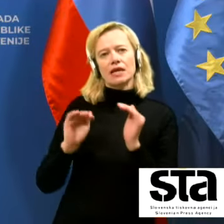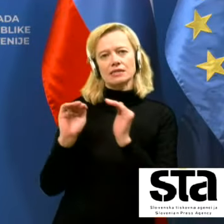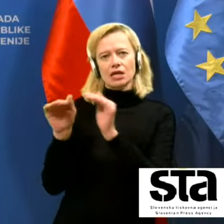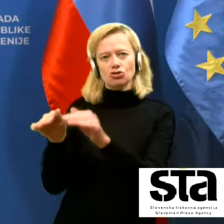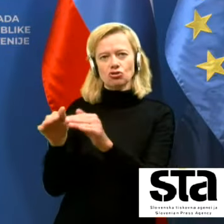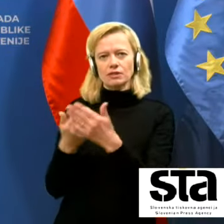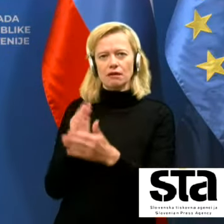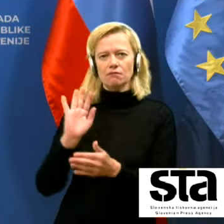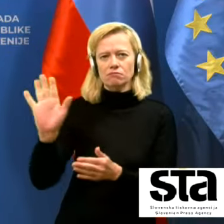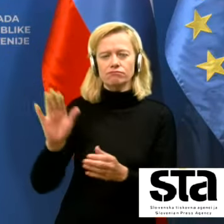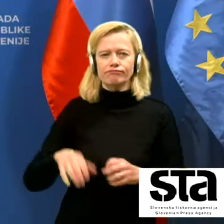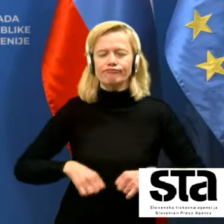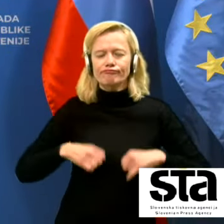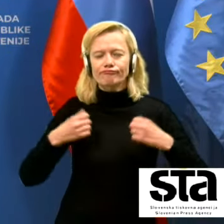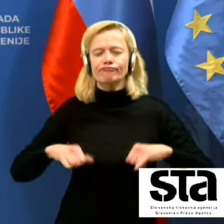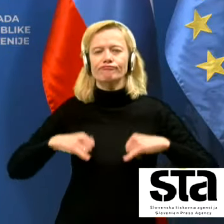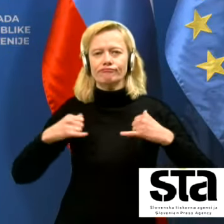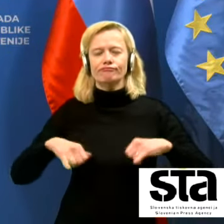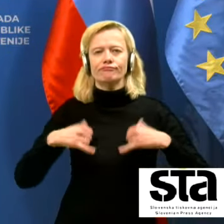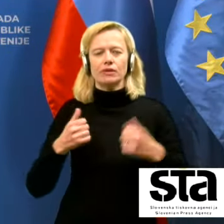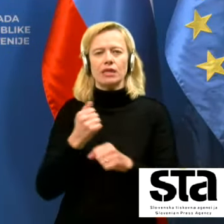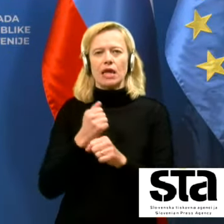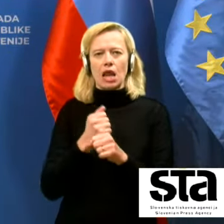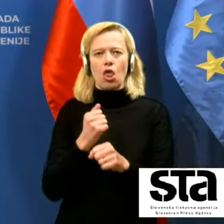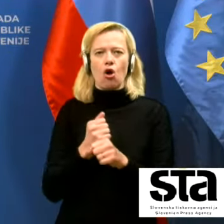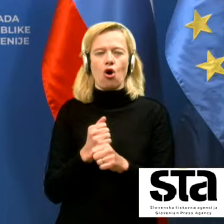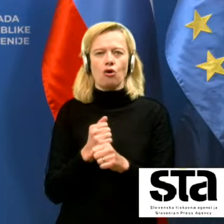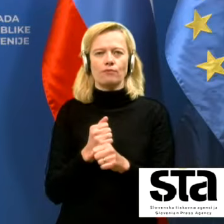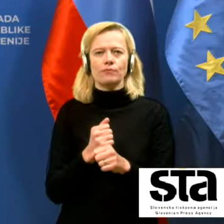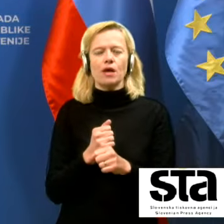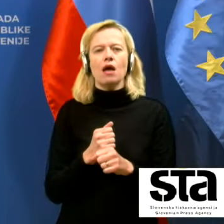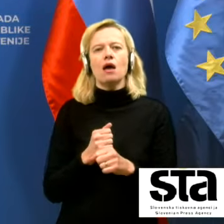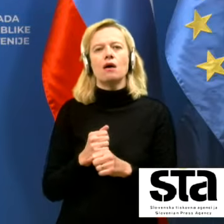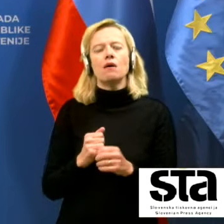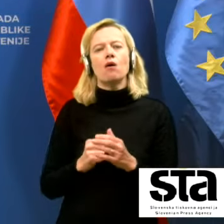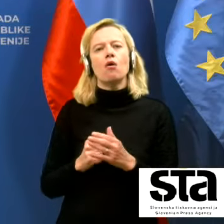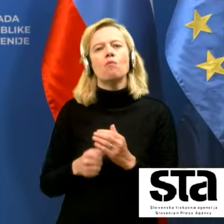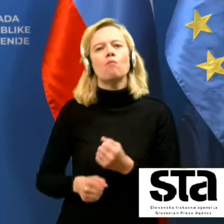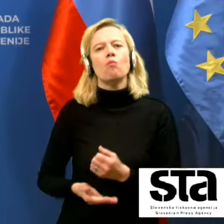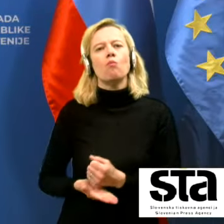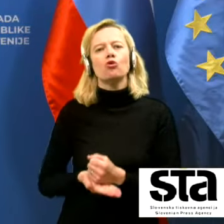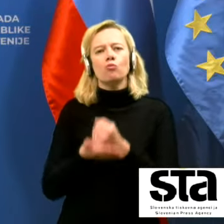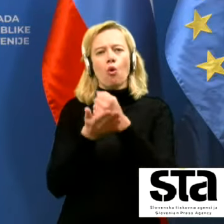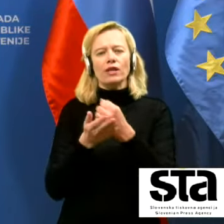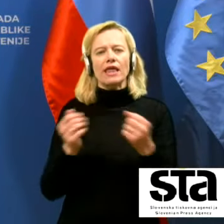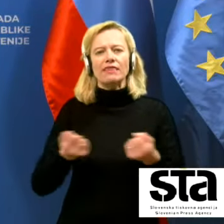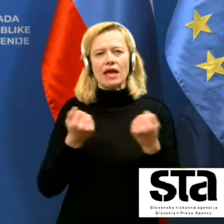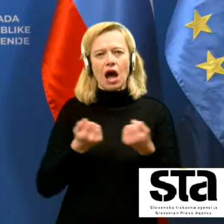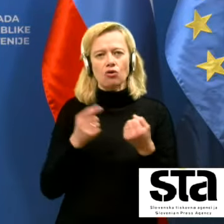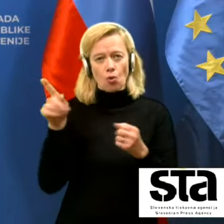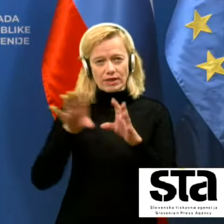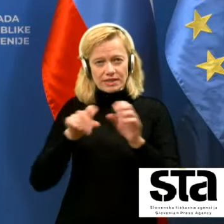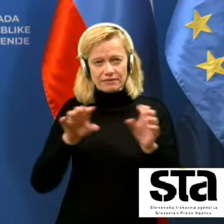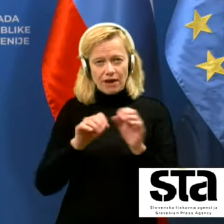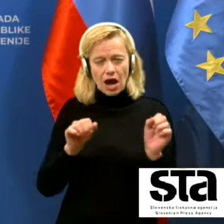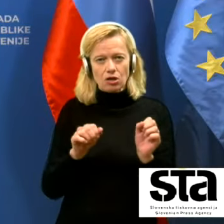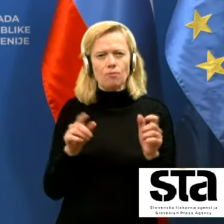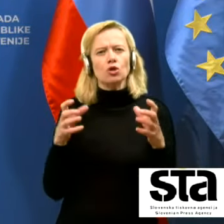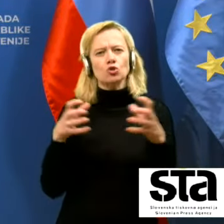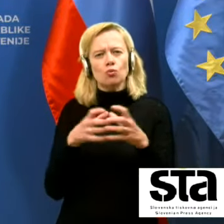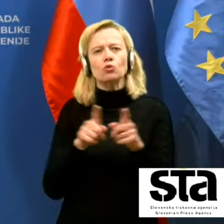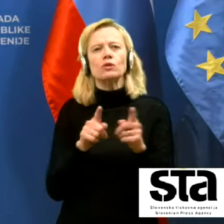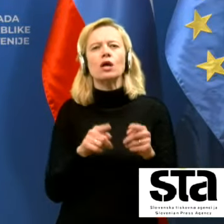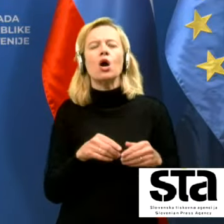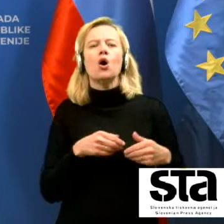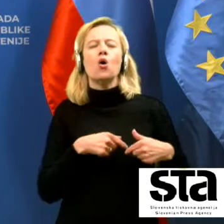njihovo predano in nenadomestljivo delo. Podporne dejavnosti, ki jih izvaja civilna zaščita, in skupaj z njimi številne